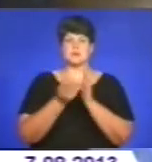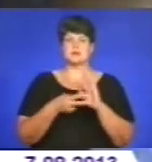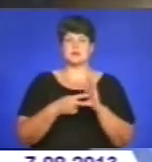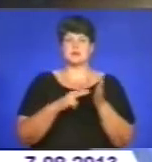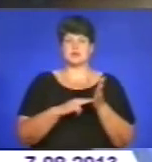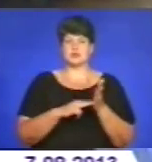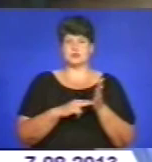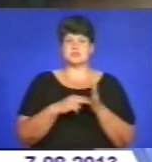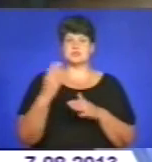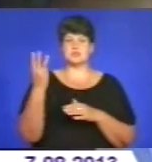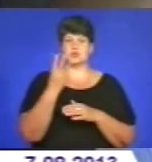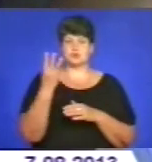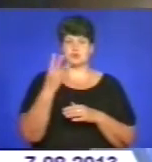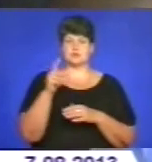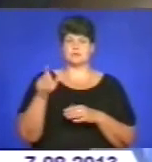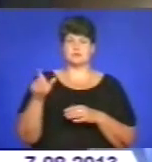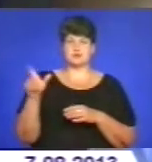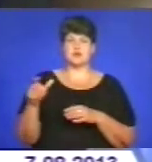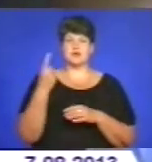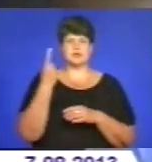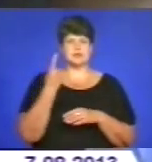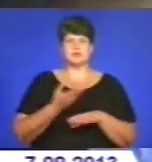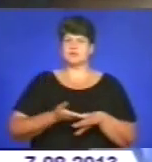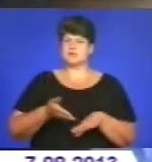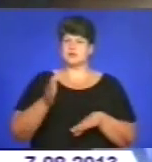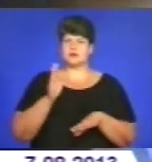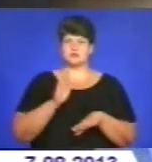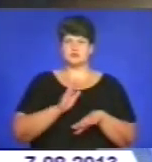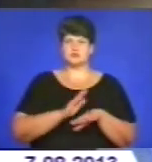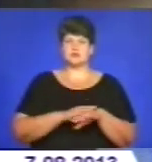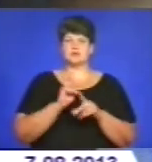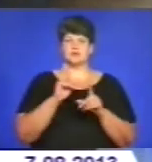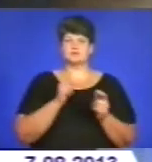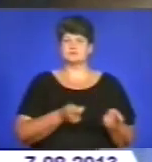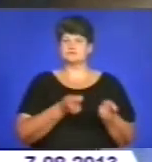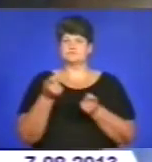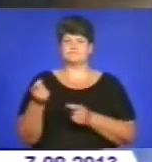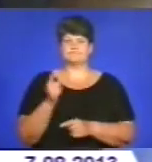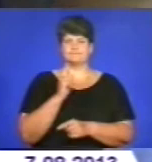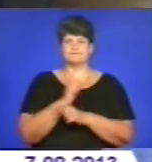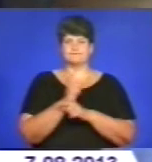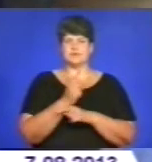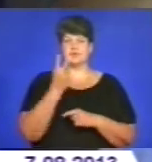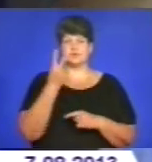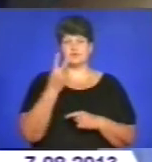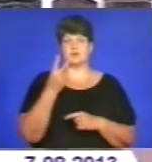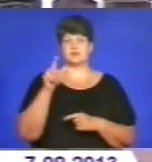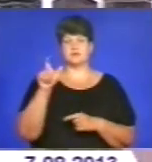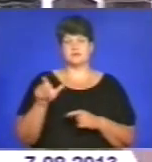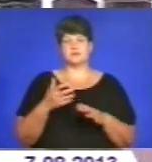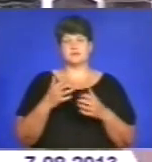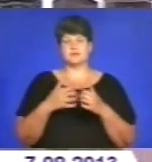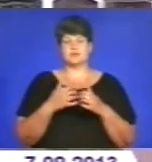троє пацієнтів. Із них один тяжкий, який не підлежить транспортуванню, і два пацієнти середньої тяжкості.